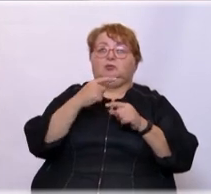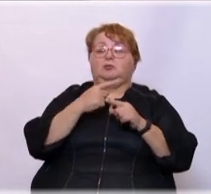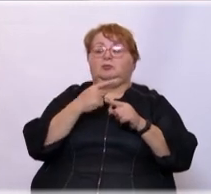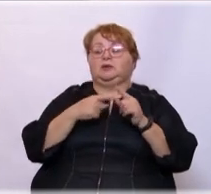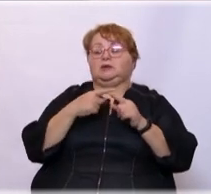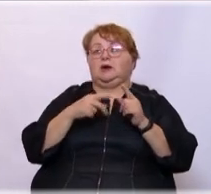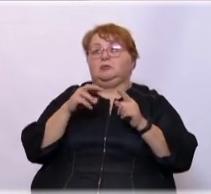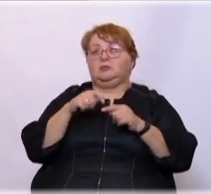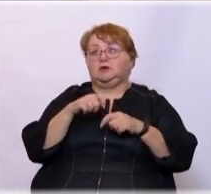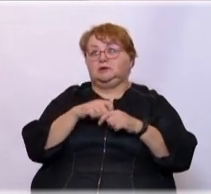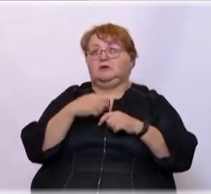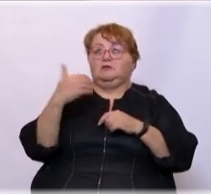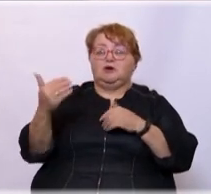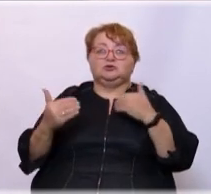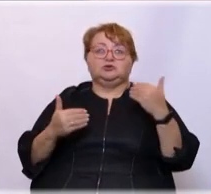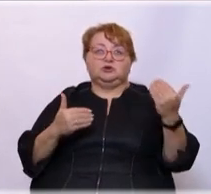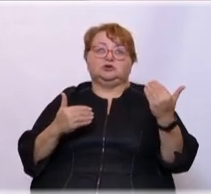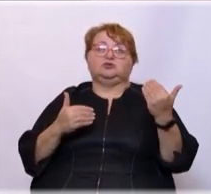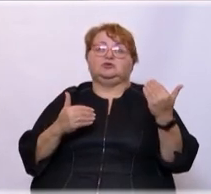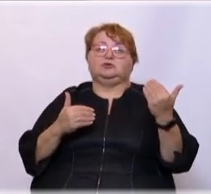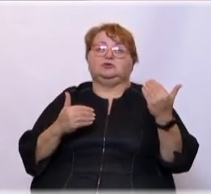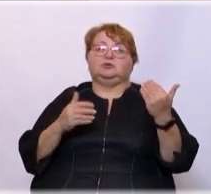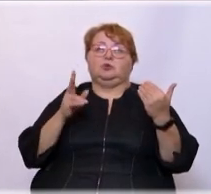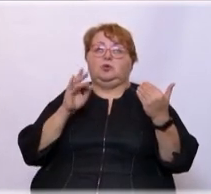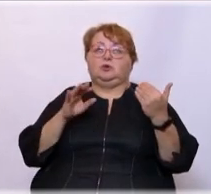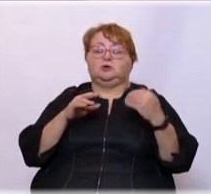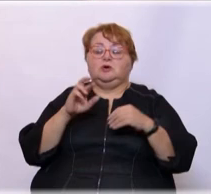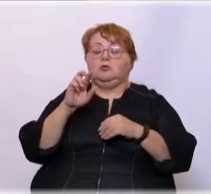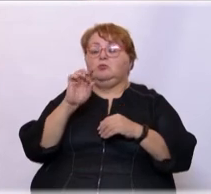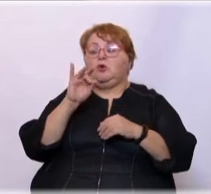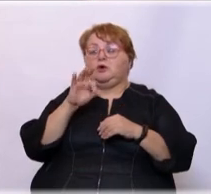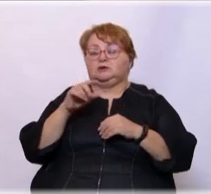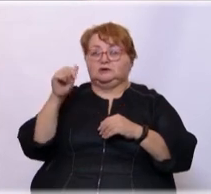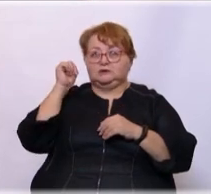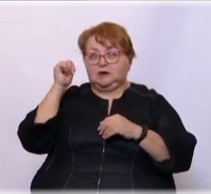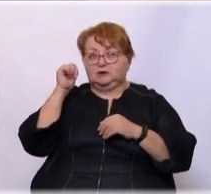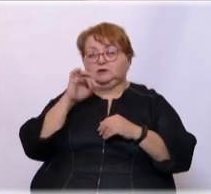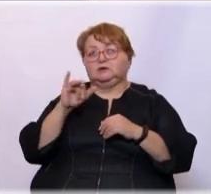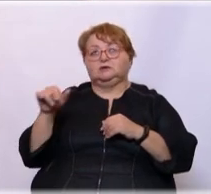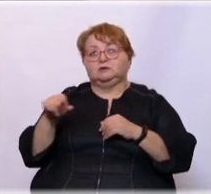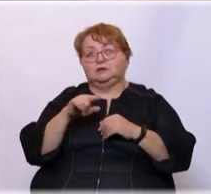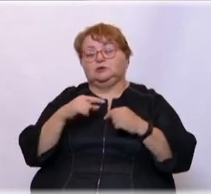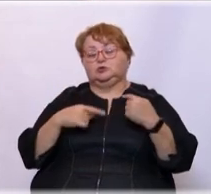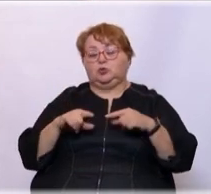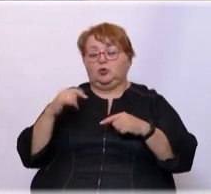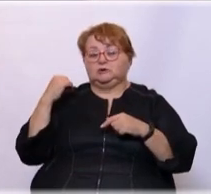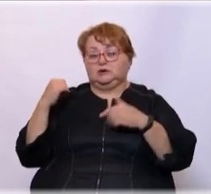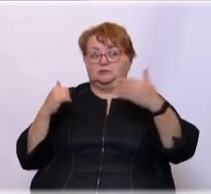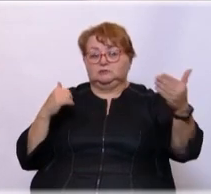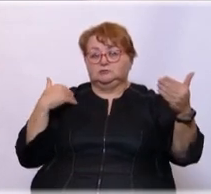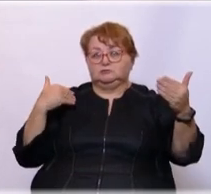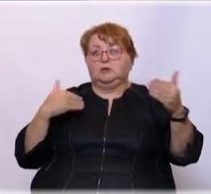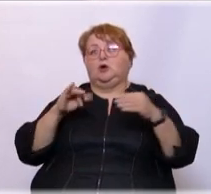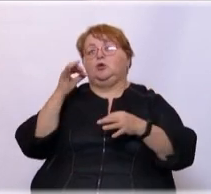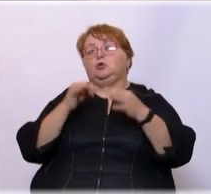метра… Ваша-наша. Да, да. Полтора метра от борта заднего. И того и с другой стороны. По свистку